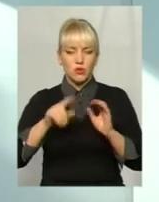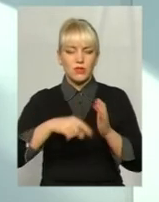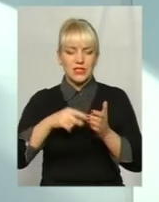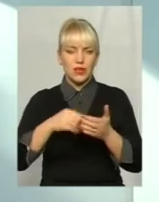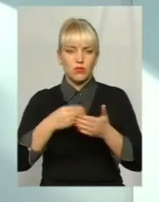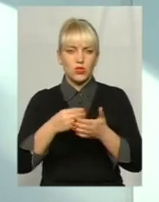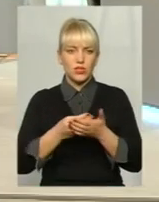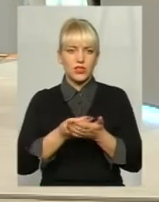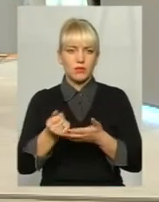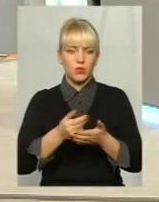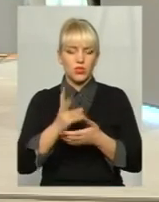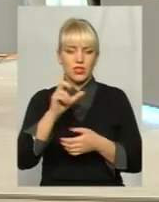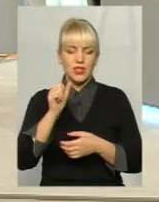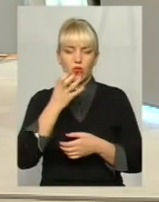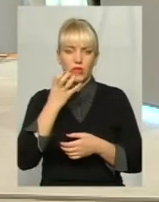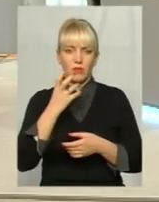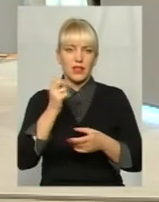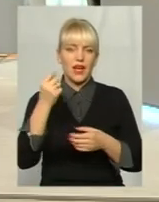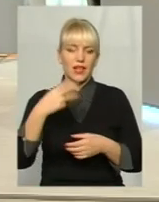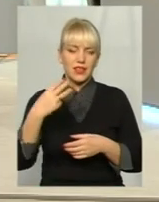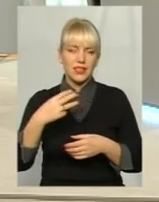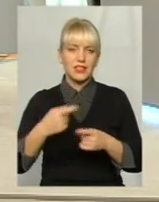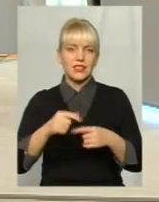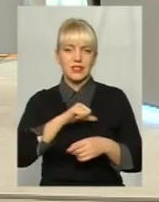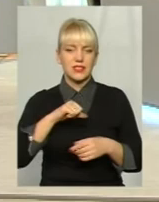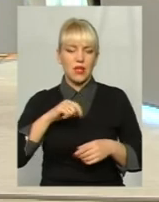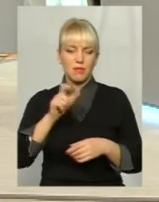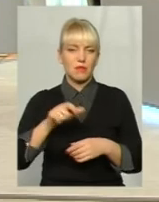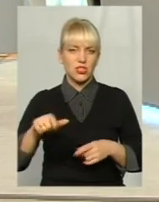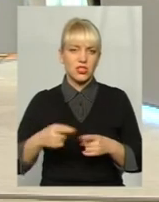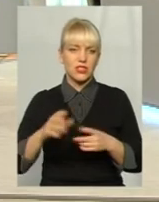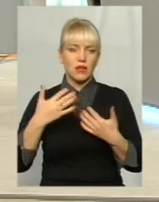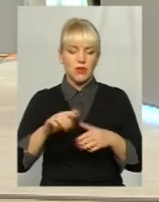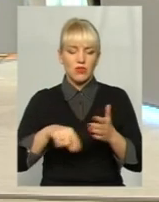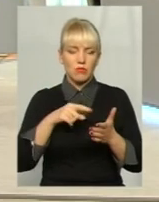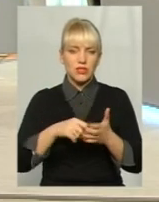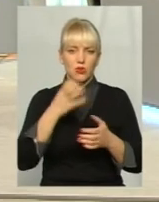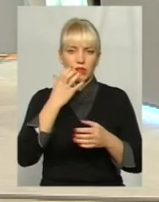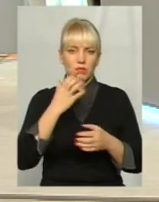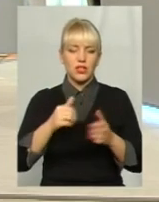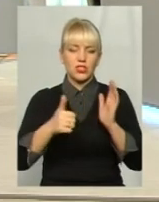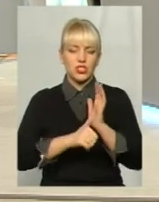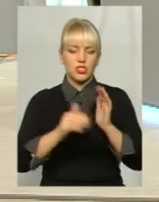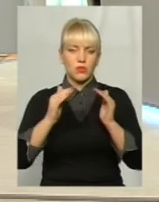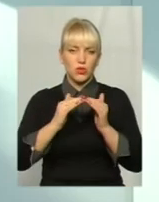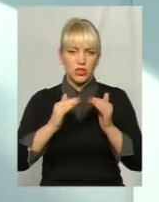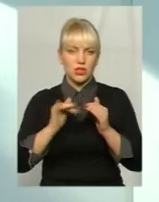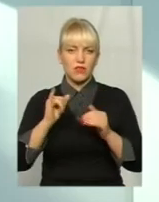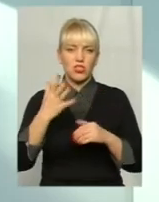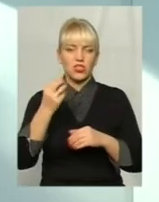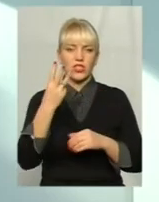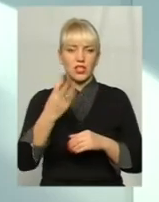за утеплення, так? За утеплення. 30 – мешканці. І ми вже в місті утеплили 6 житлових будинків. Зараз ще 3 будинки